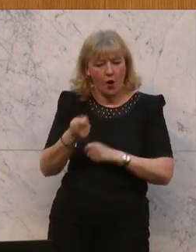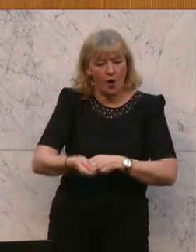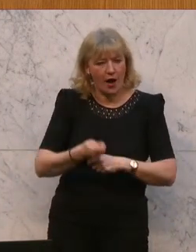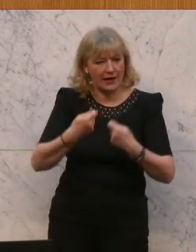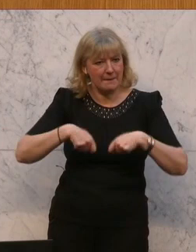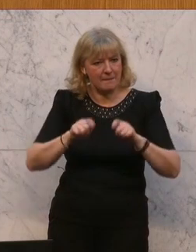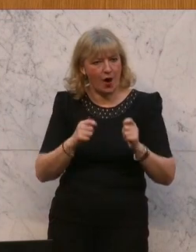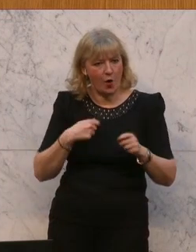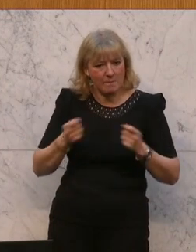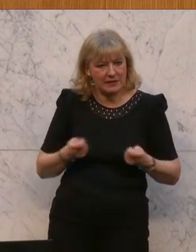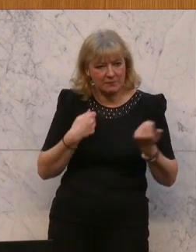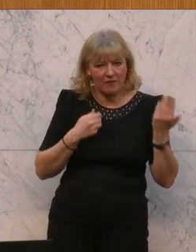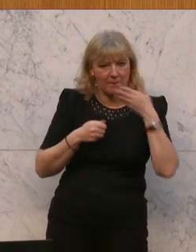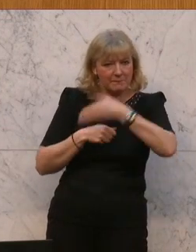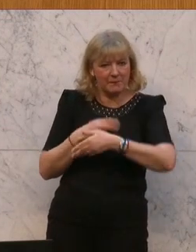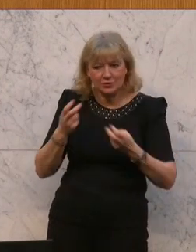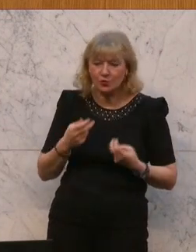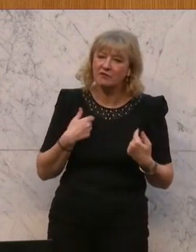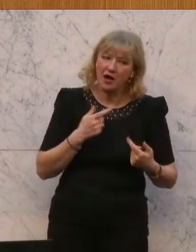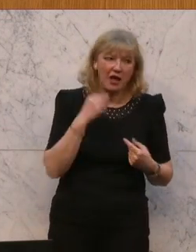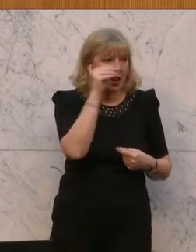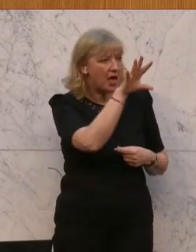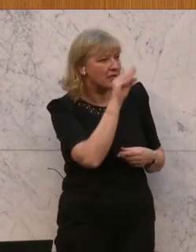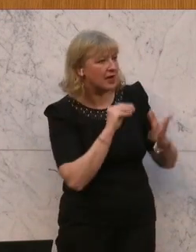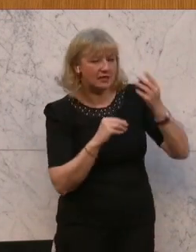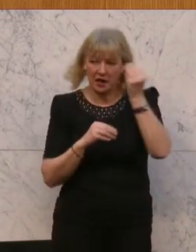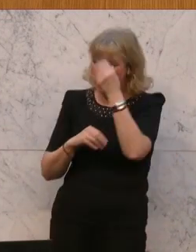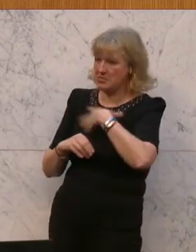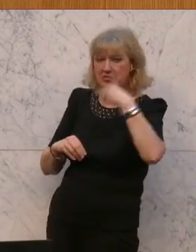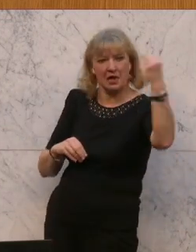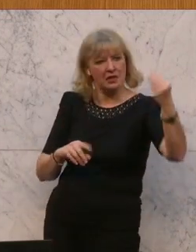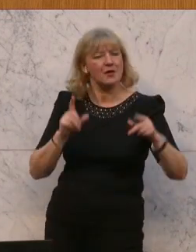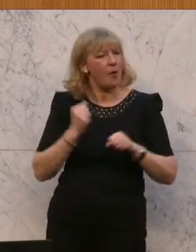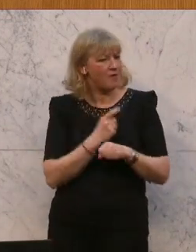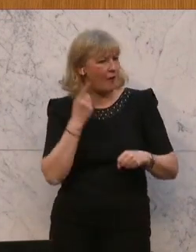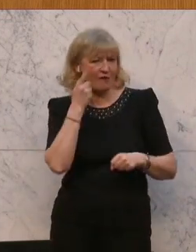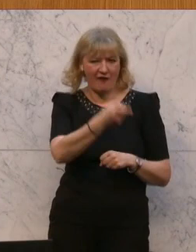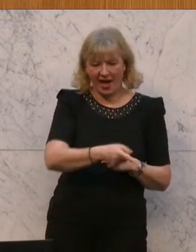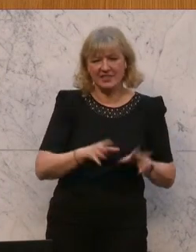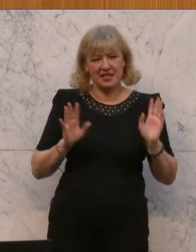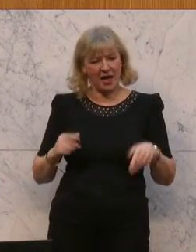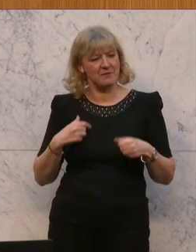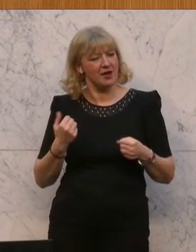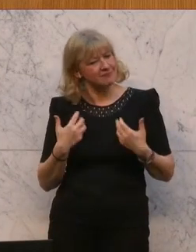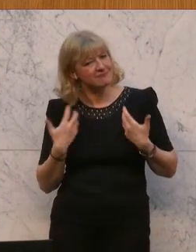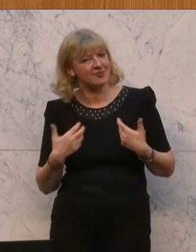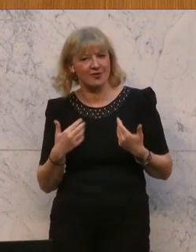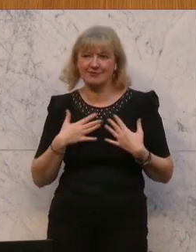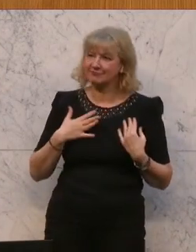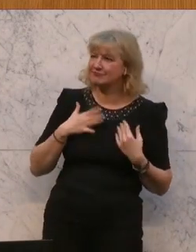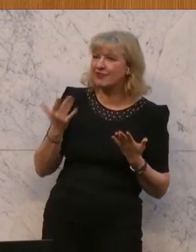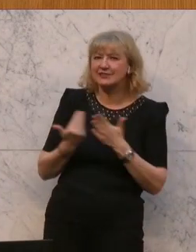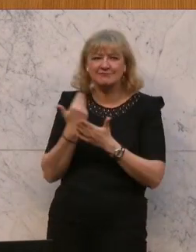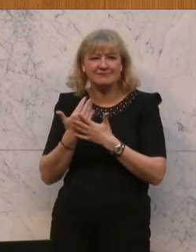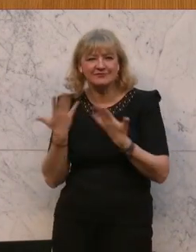um zu sehen und dass wir voneinander lernen, auch wenn die Distanzen weit sind. Aber es ist erfreulich, dass unser Know-how und unsere Kompetenz der